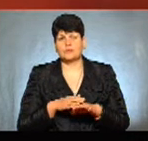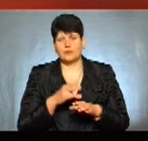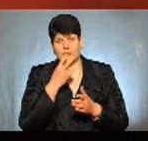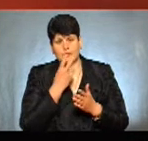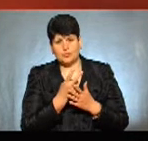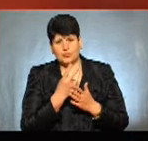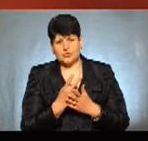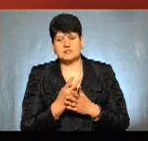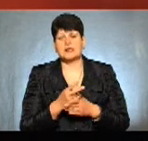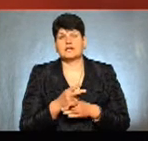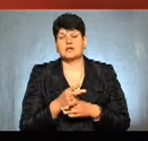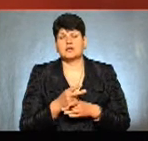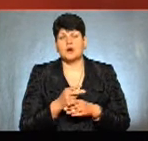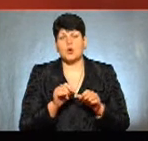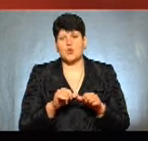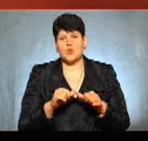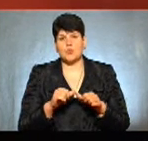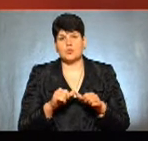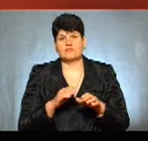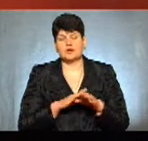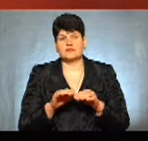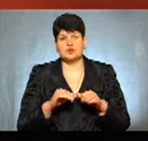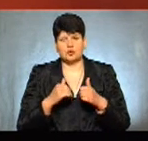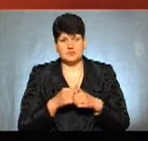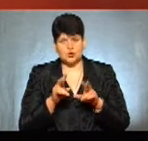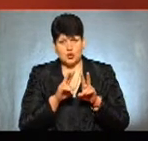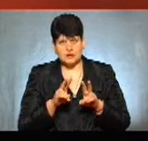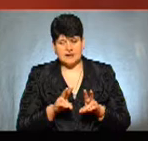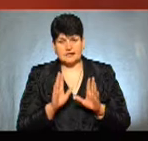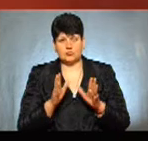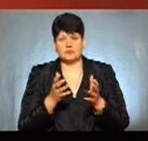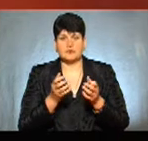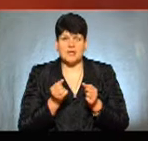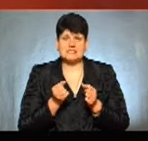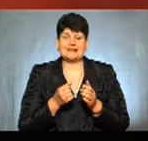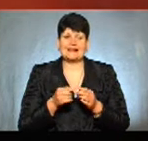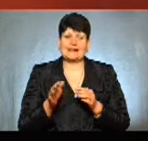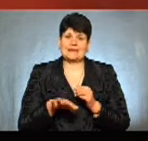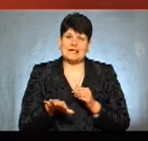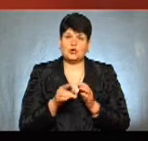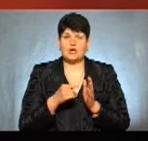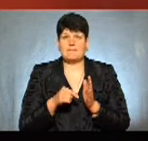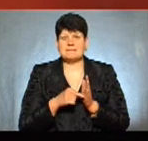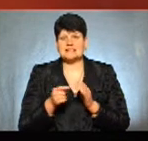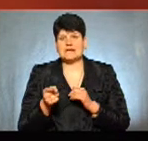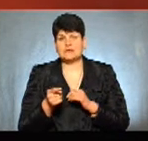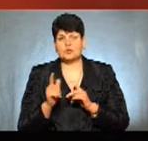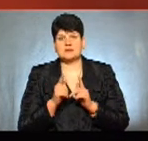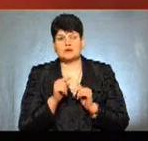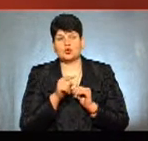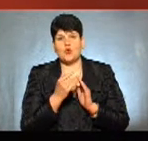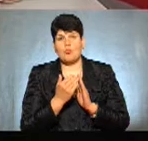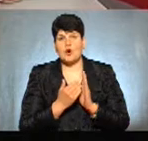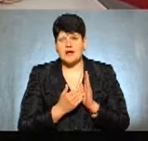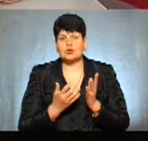виконавчий комітет відрозгляне дані архетипи, які будуть примінятися вже на території міста Тернополя, згідно того порядку, який